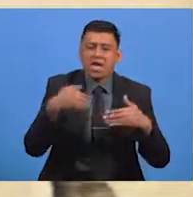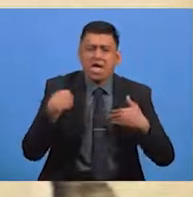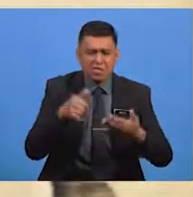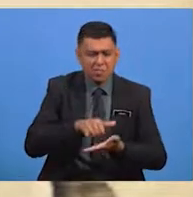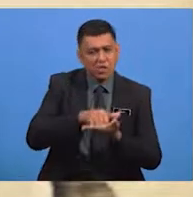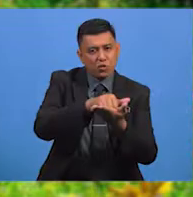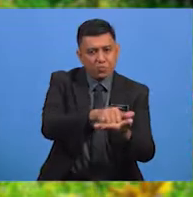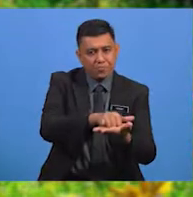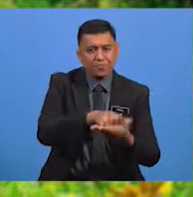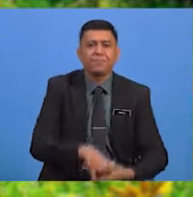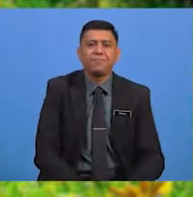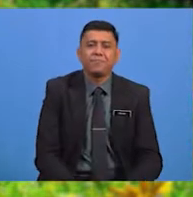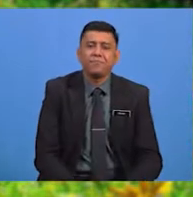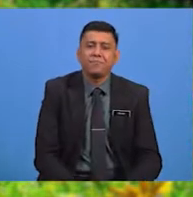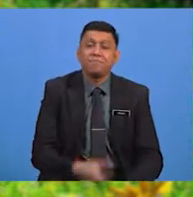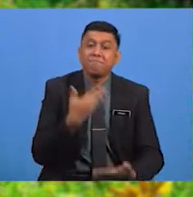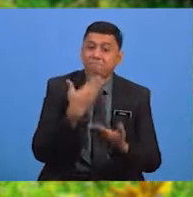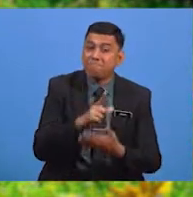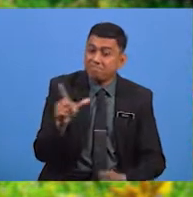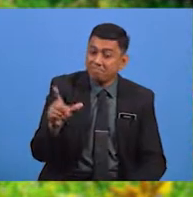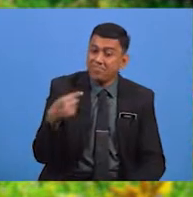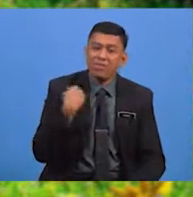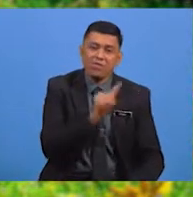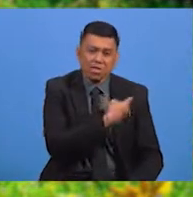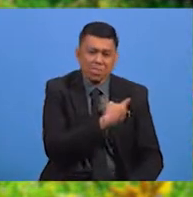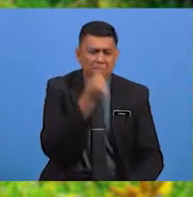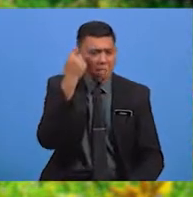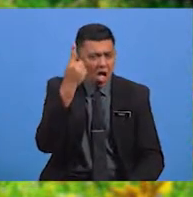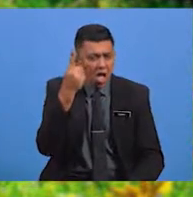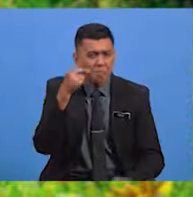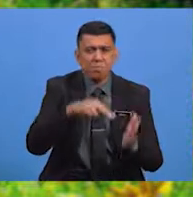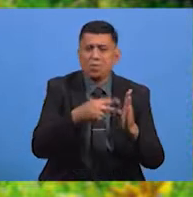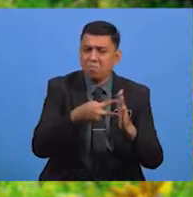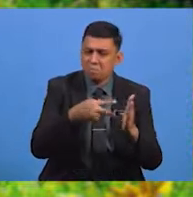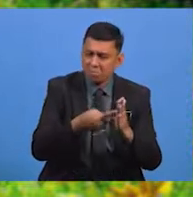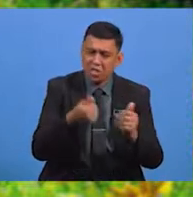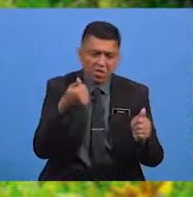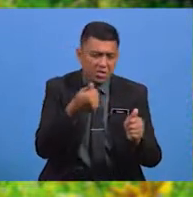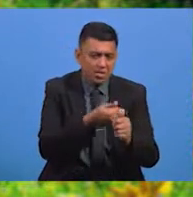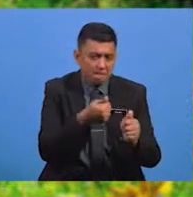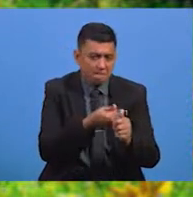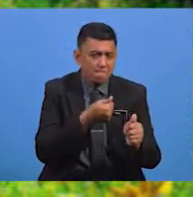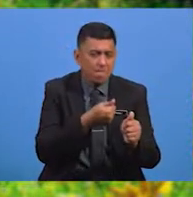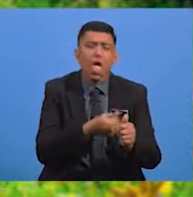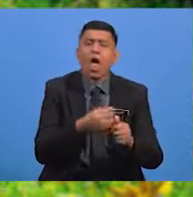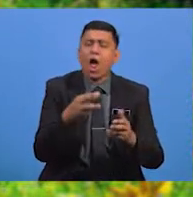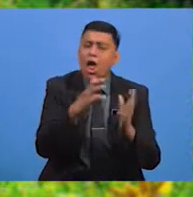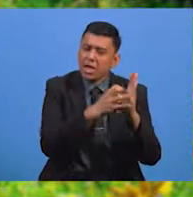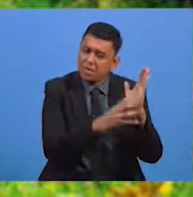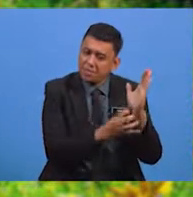Baiklah Kita telahpun Memahami Maksud Setiap Rangkap Syair ini